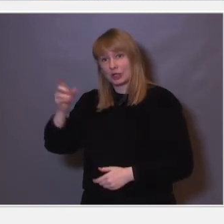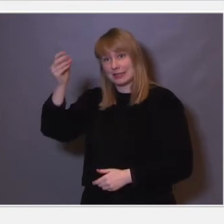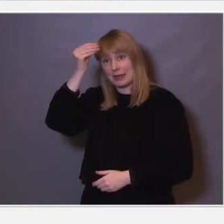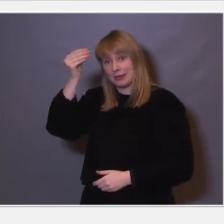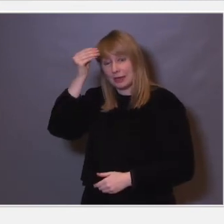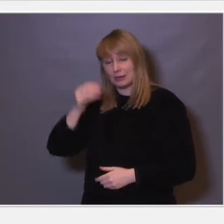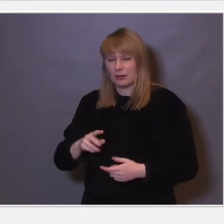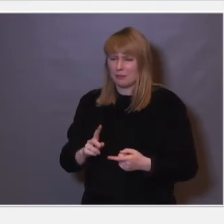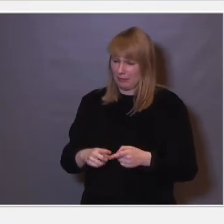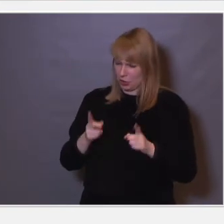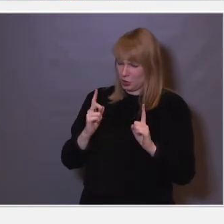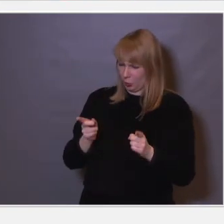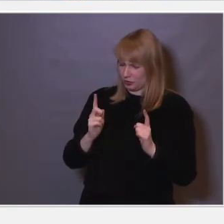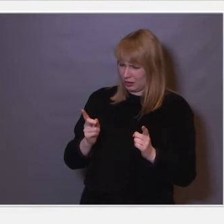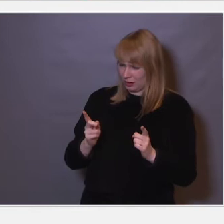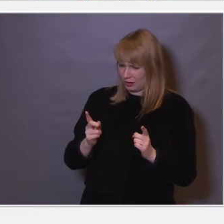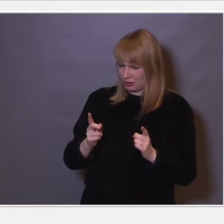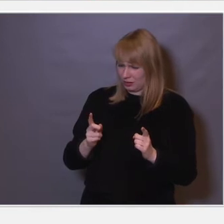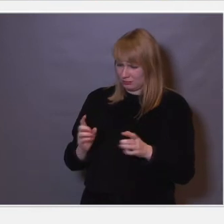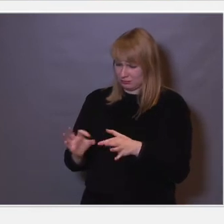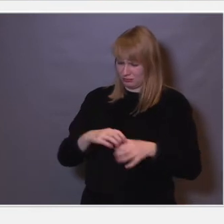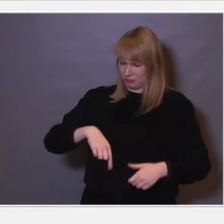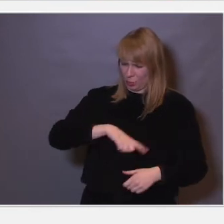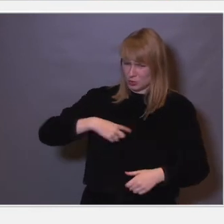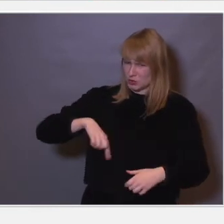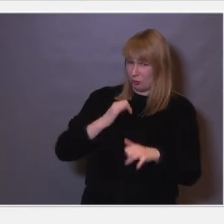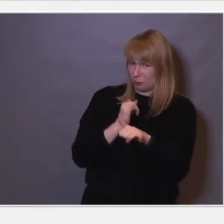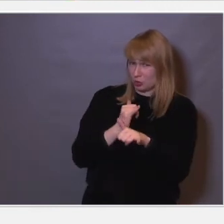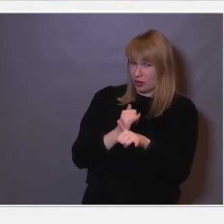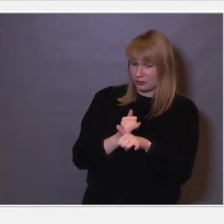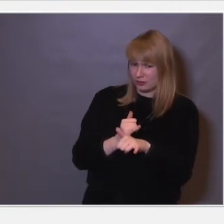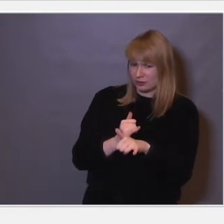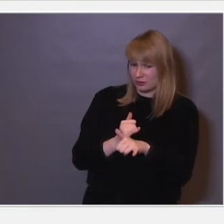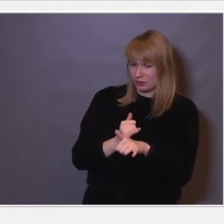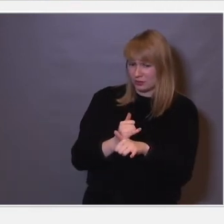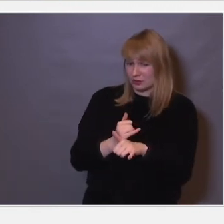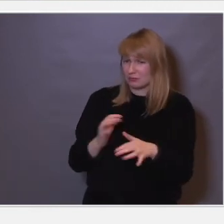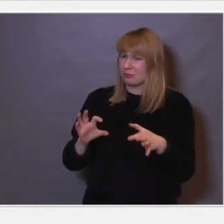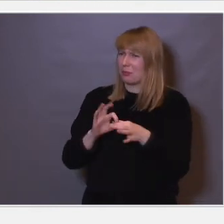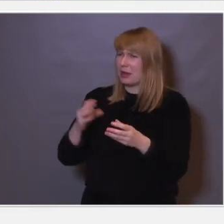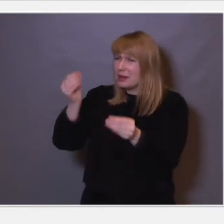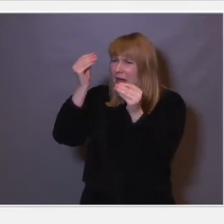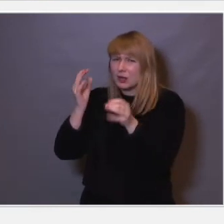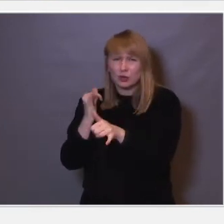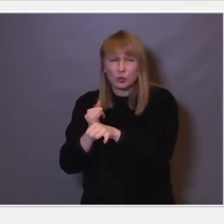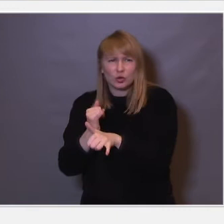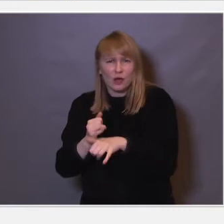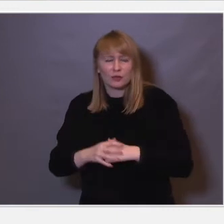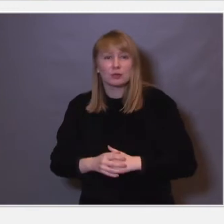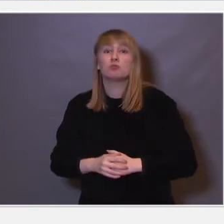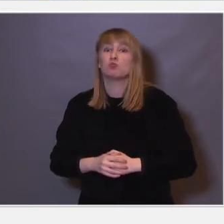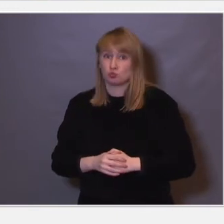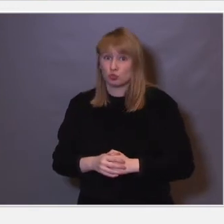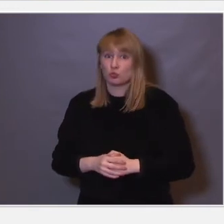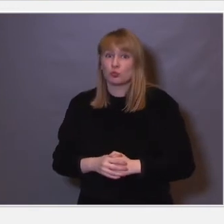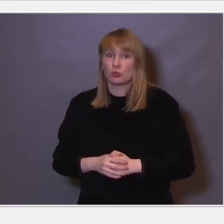jo spørre seg om dette er i råtte, har dette noe å si for oss i det hele tatt? Og også i deres perspektiv med læring? Vi mener at det har det.